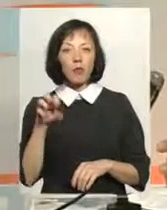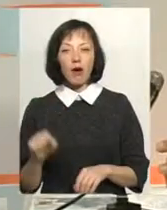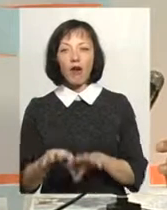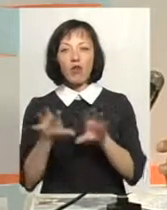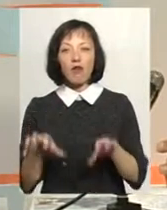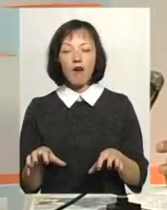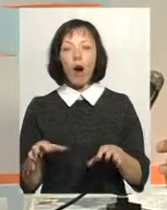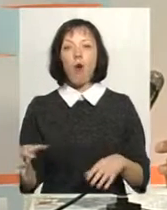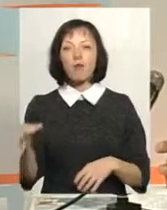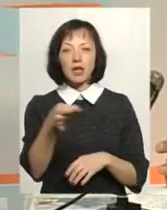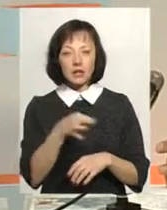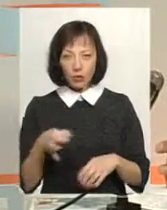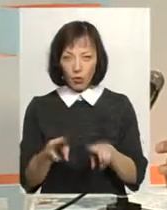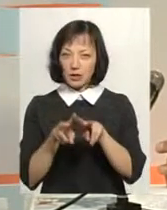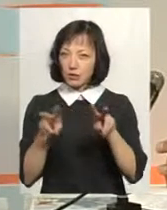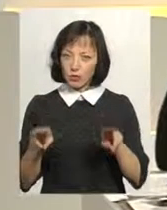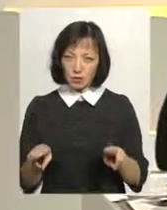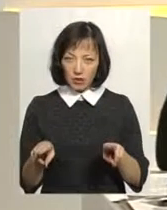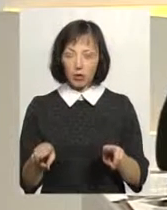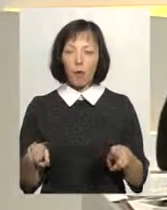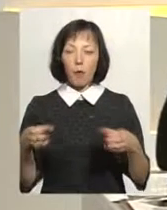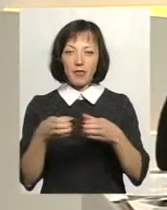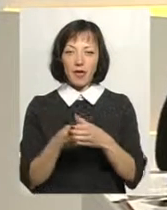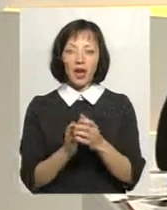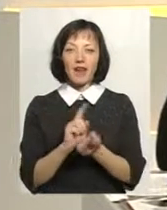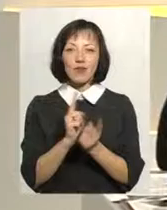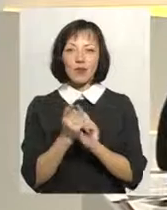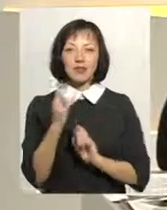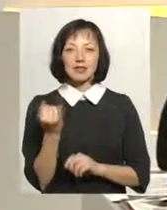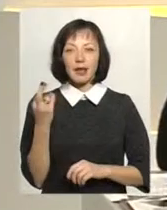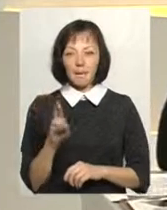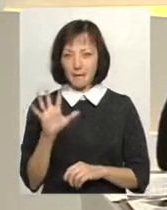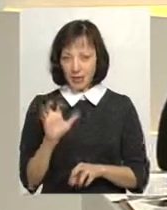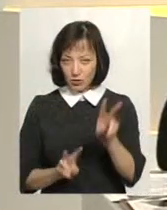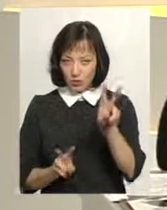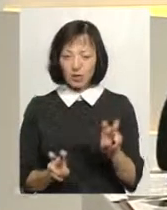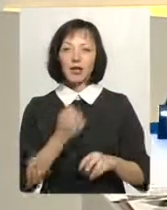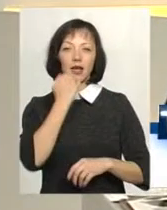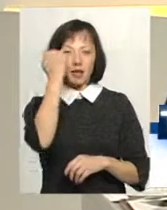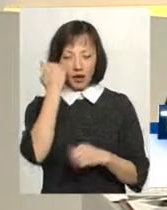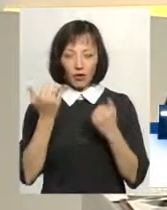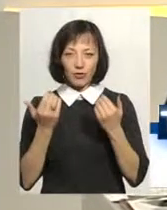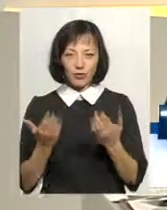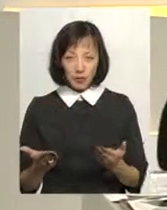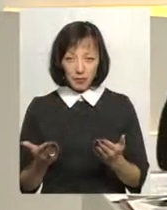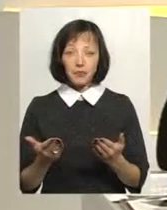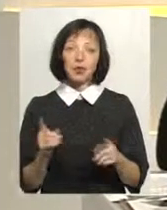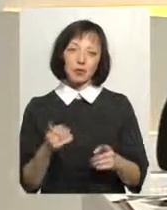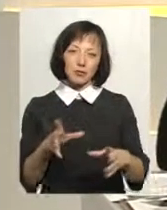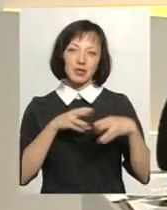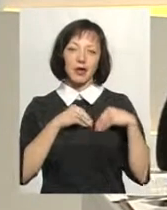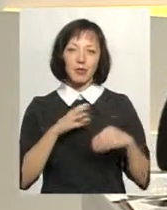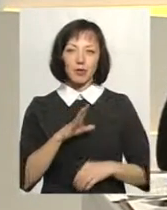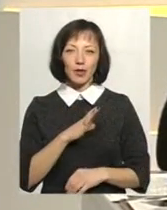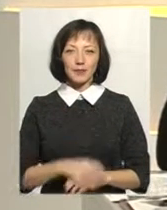обласного такого ж самого оргкомітету Реформація 500. Я щиро дякую, шановні телеглядачі, що ви були